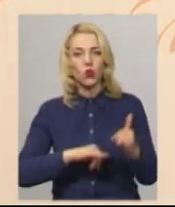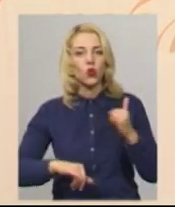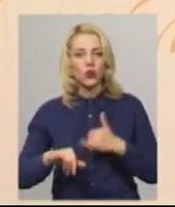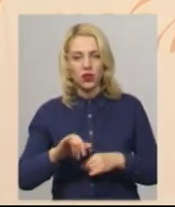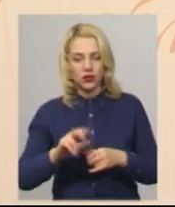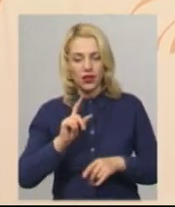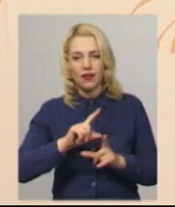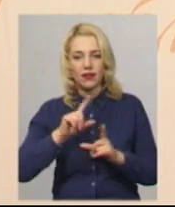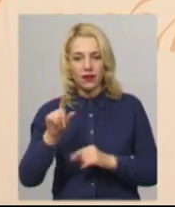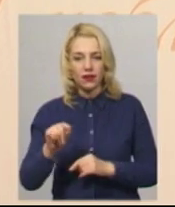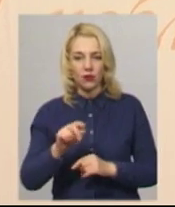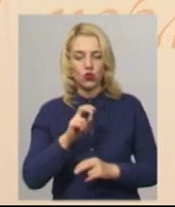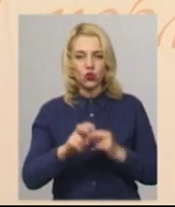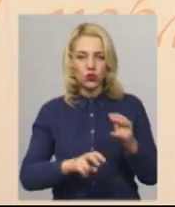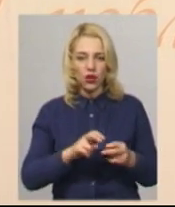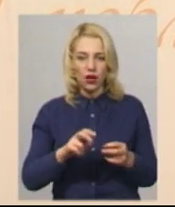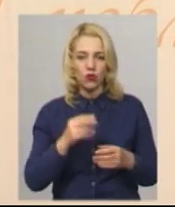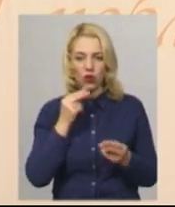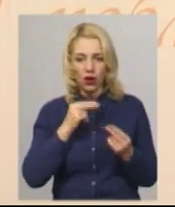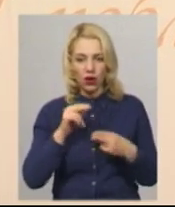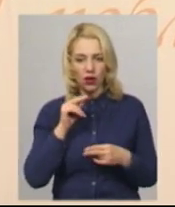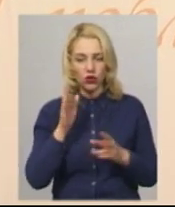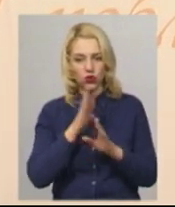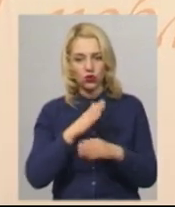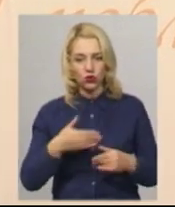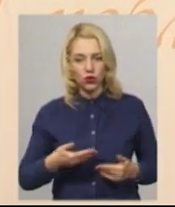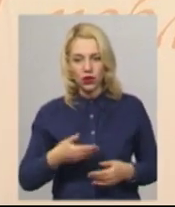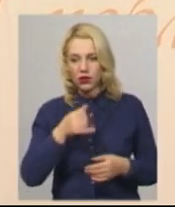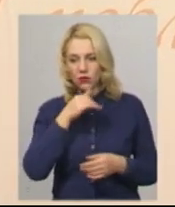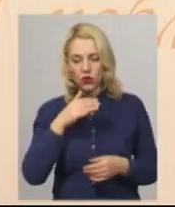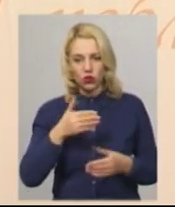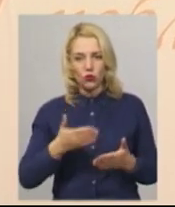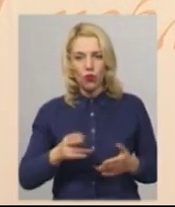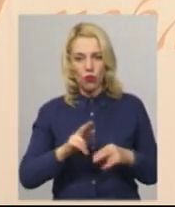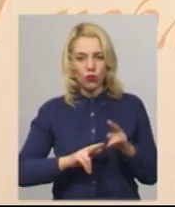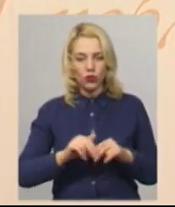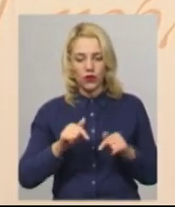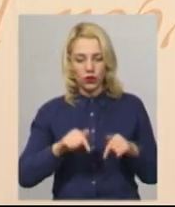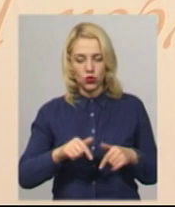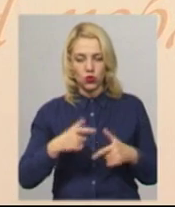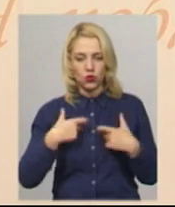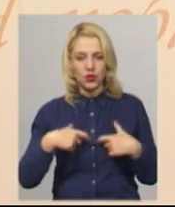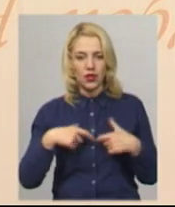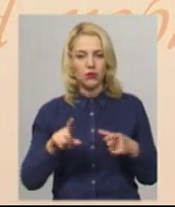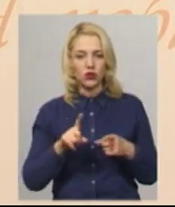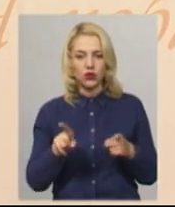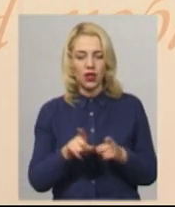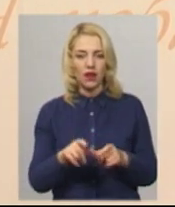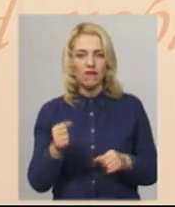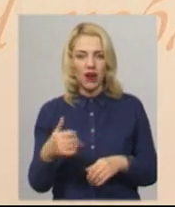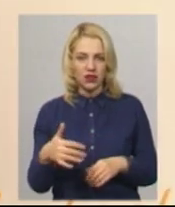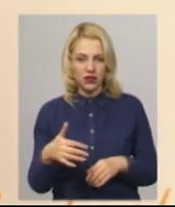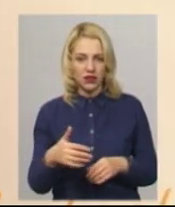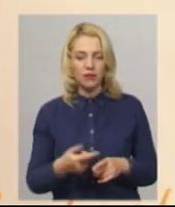їдемо, шукаємо кращої долі. Ми не можемо побудувати тут у себе щось таке вартісне. І друга